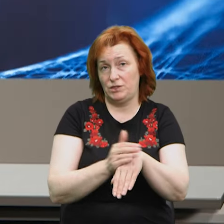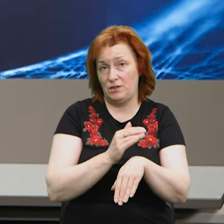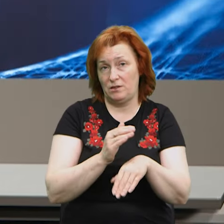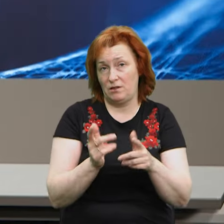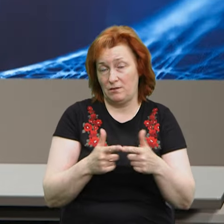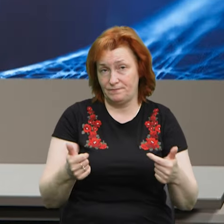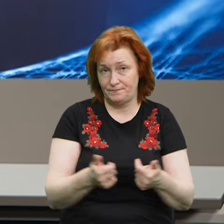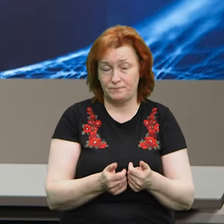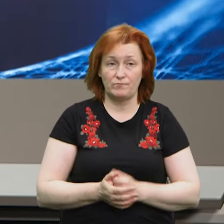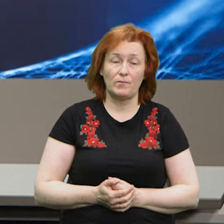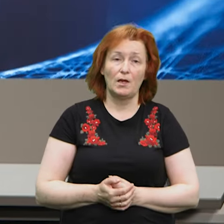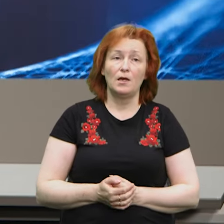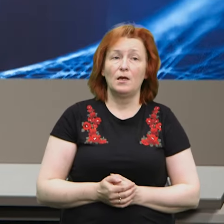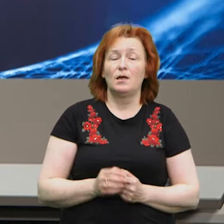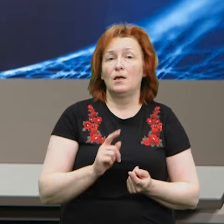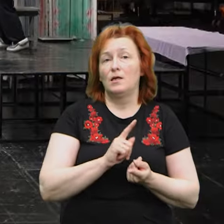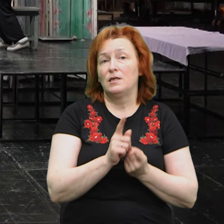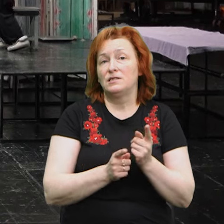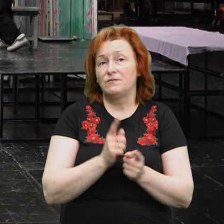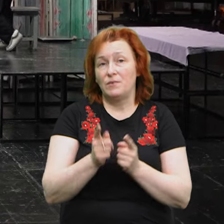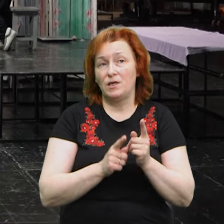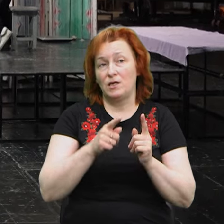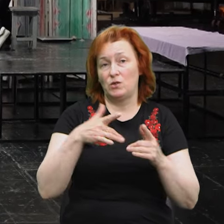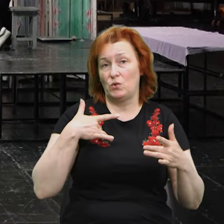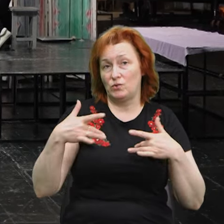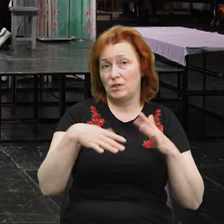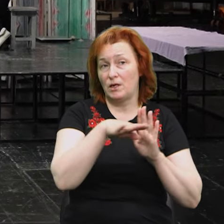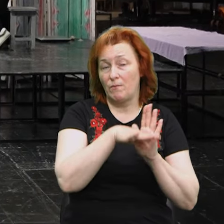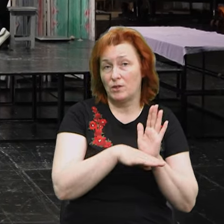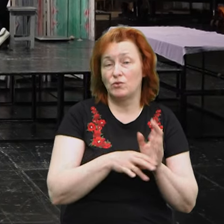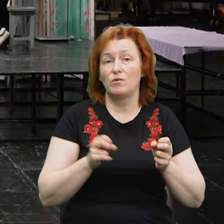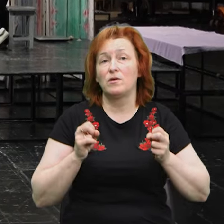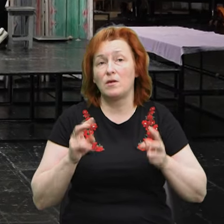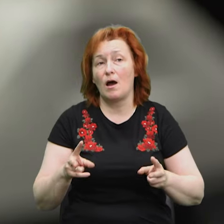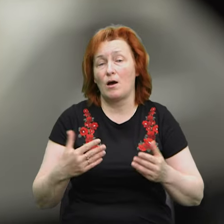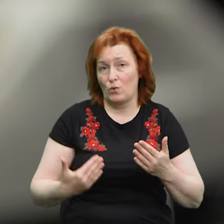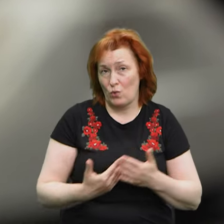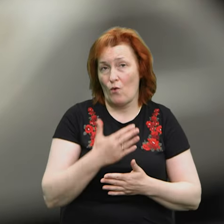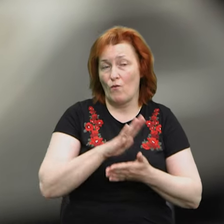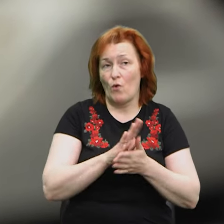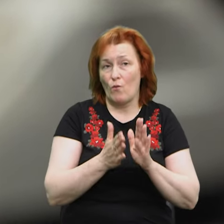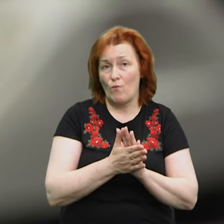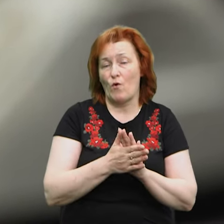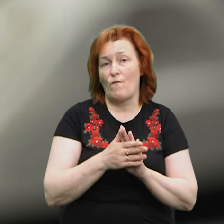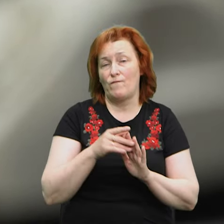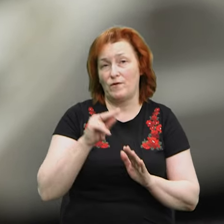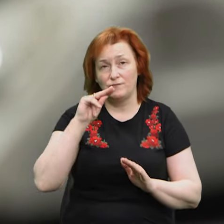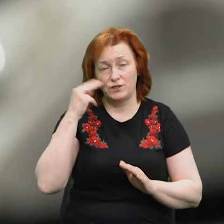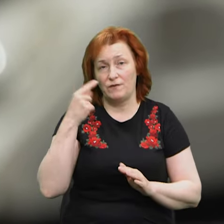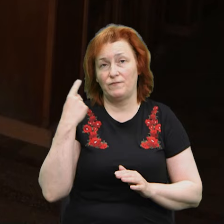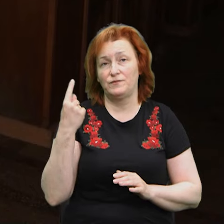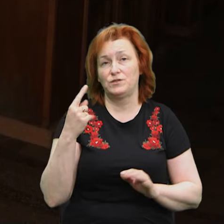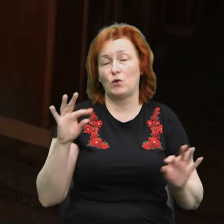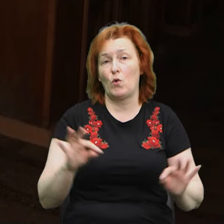Змінюють репертуар та шукають технічних працівників. Так пристосовуються до нових умов у Черніївському облмуздрамтеатрі.